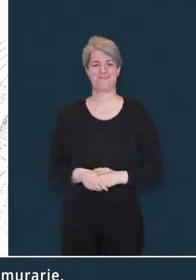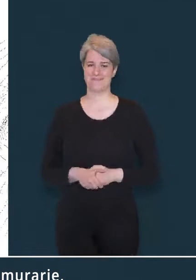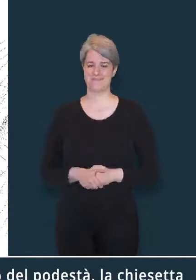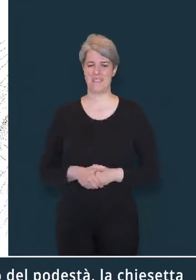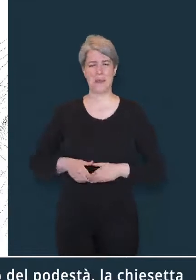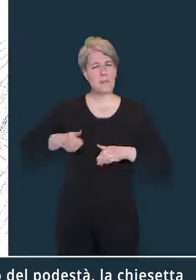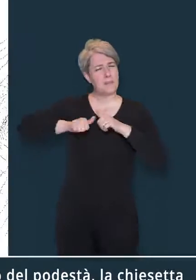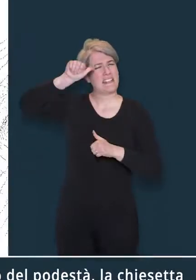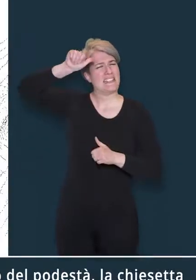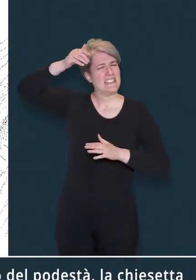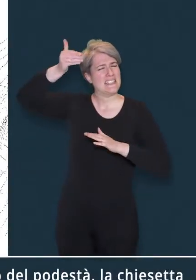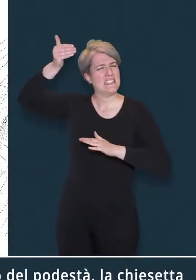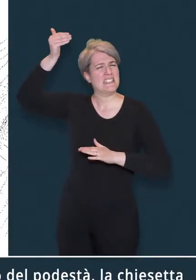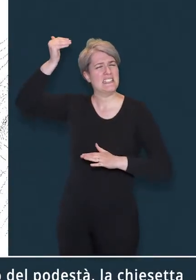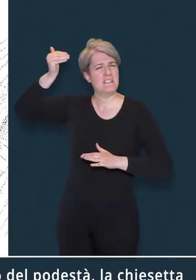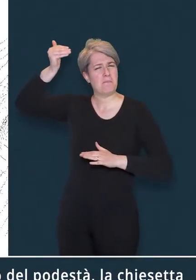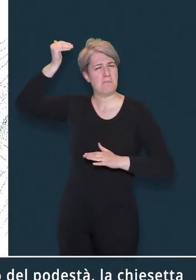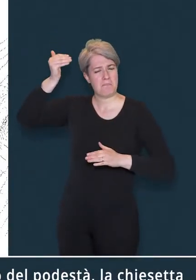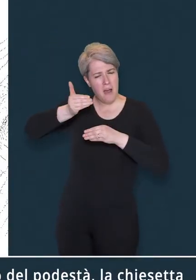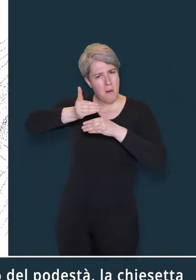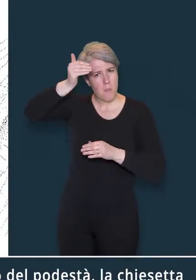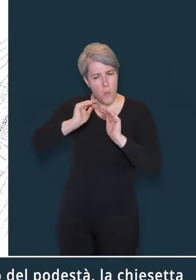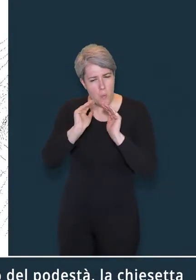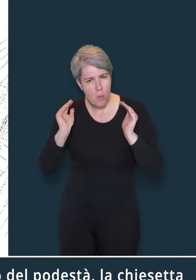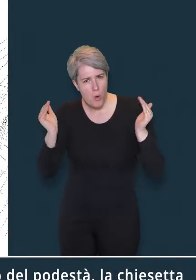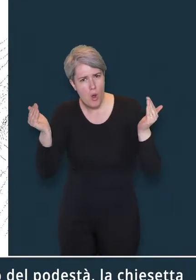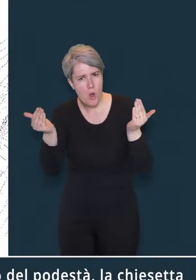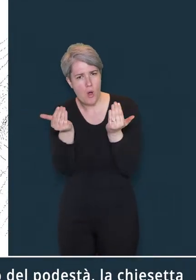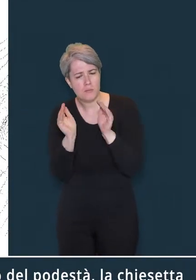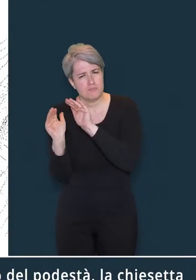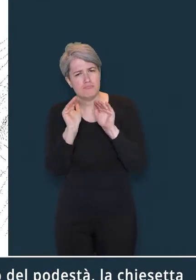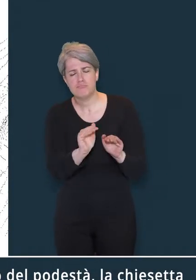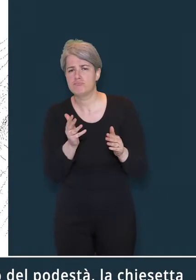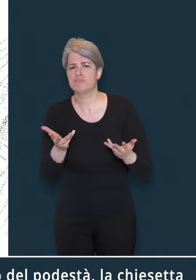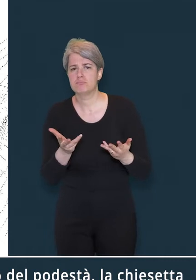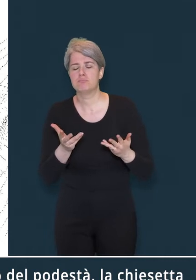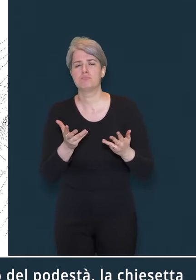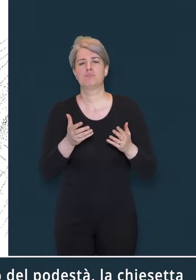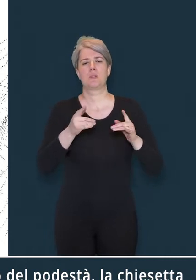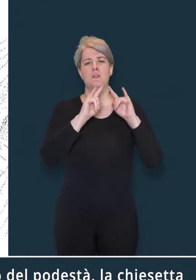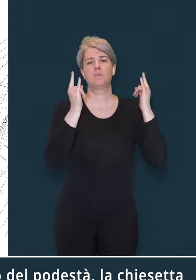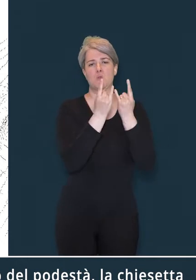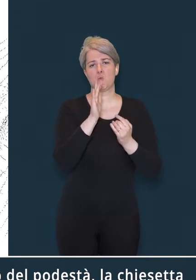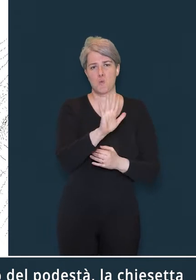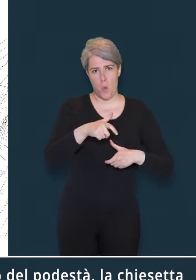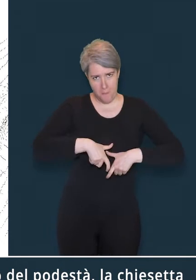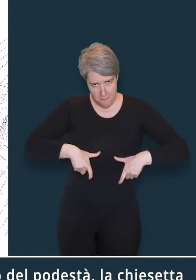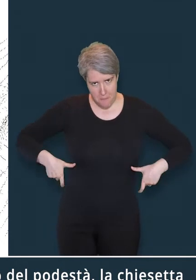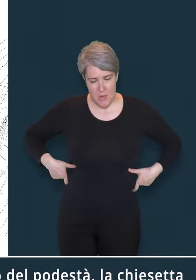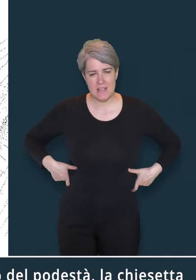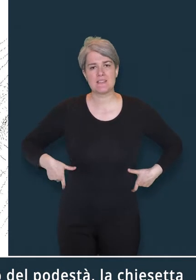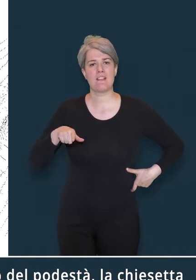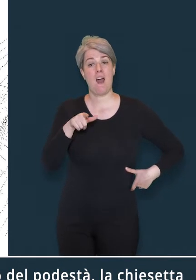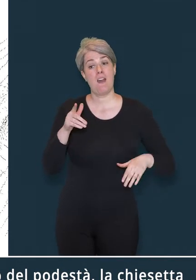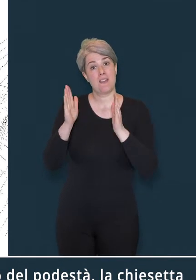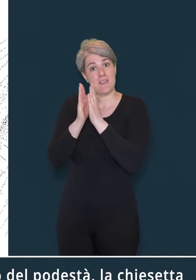La prima cortina difensiva proteggeva il palazzo del Podestà, la chiesetta di San Marco,